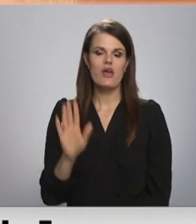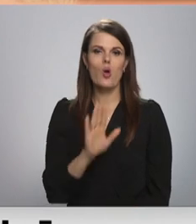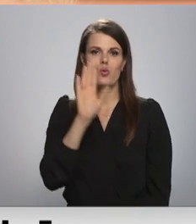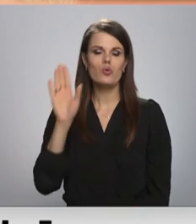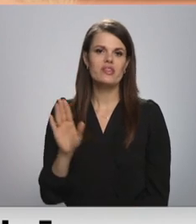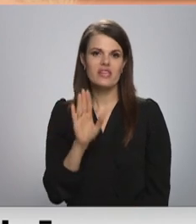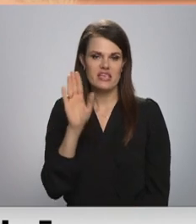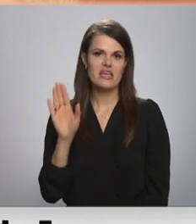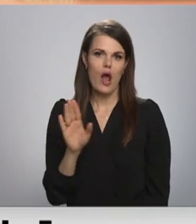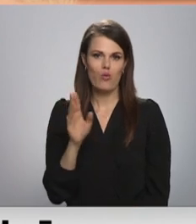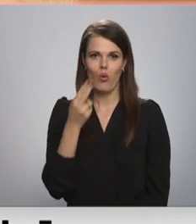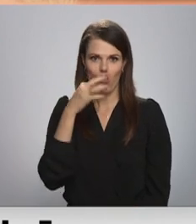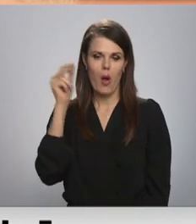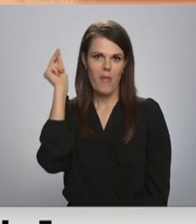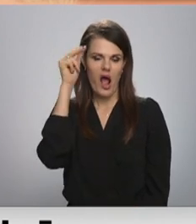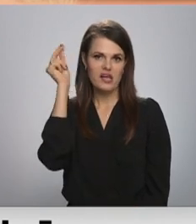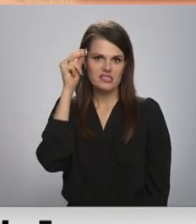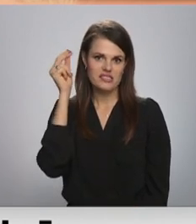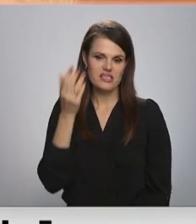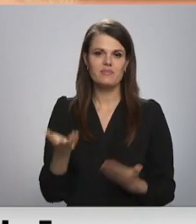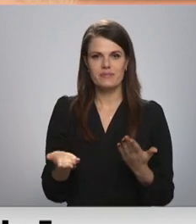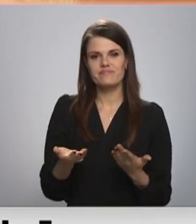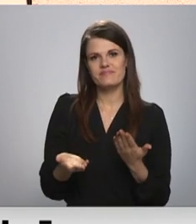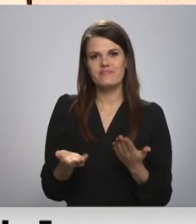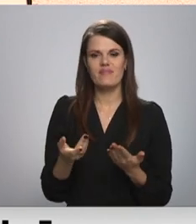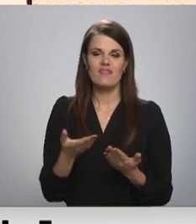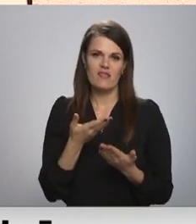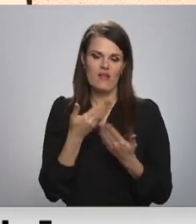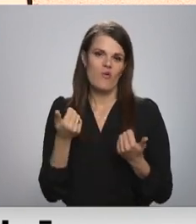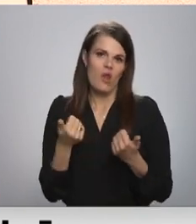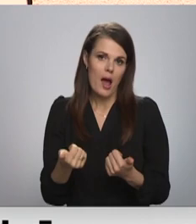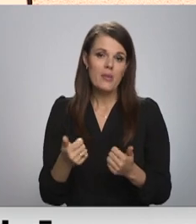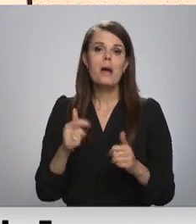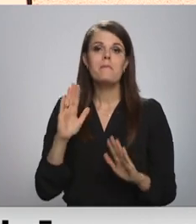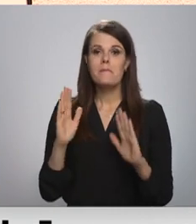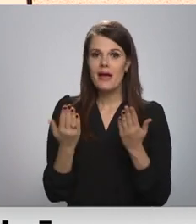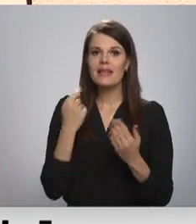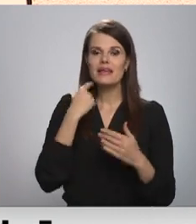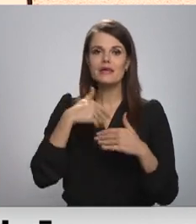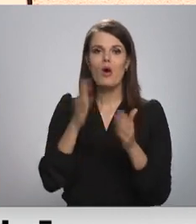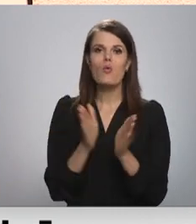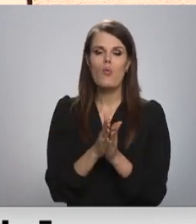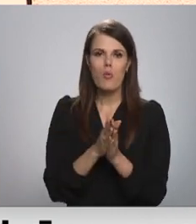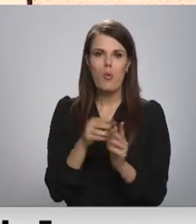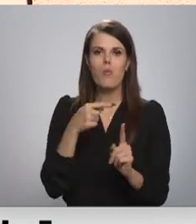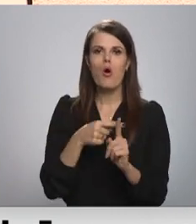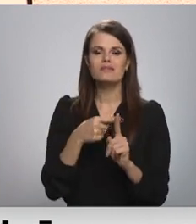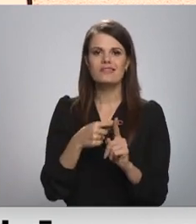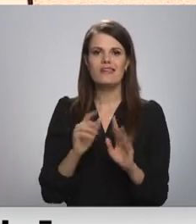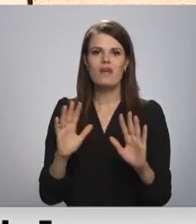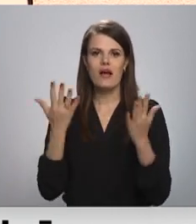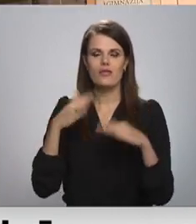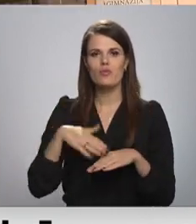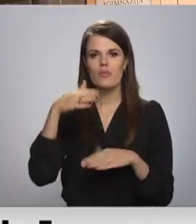dienu nosacīt no mācībām. Tas ir varbūt tāda nērtība. Rīgā kopumā konstatēto pozitīvo gadījumu dēļ